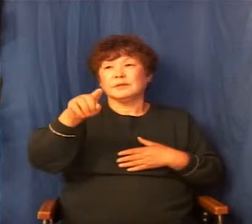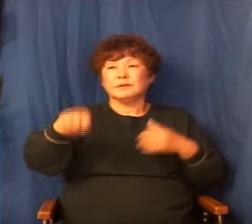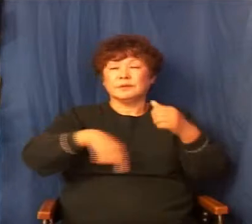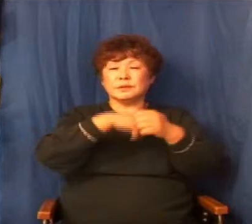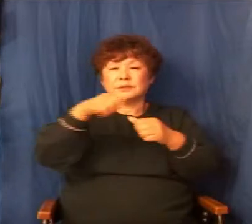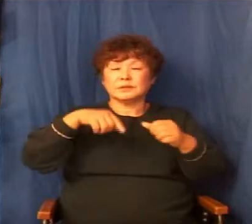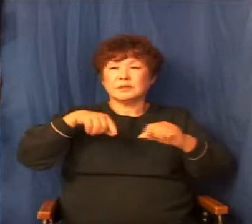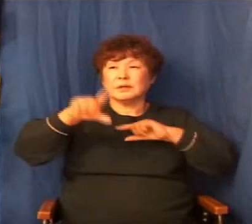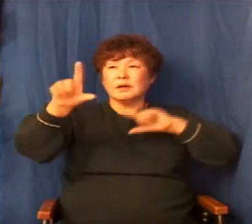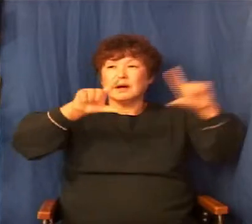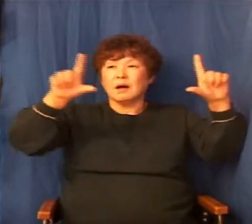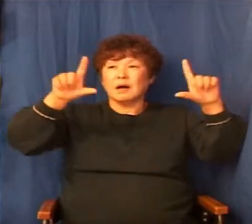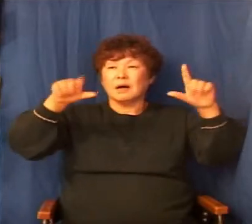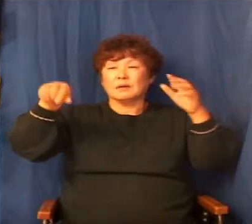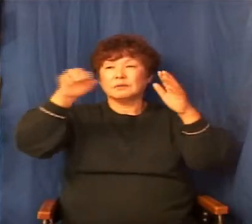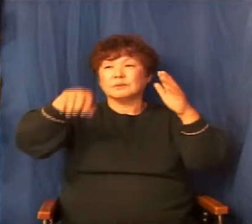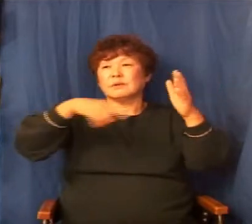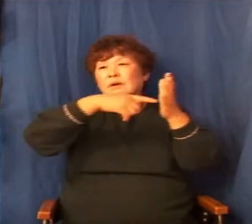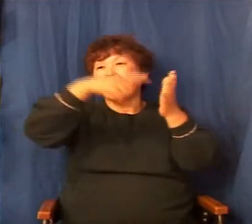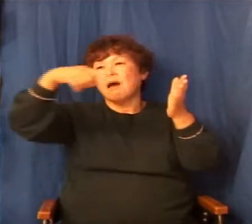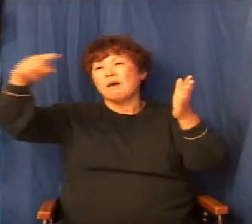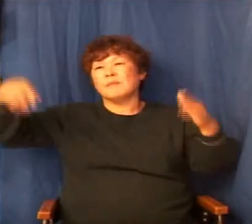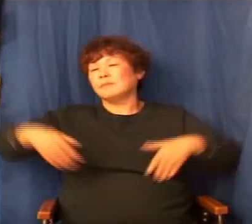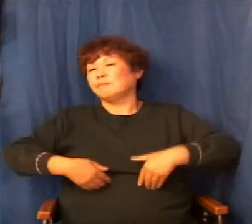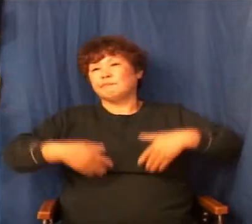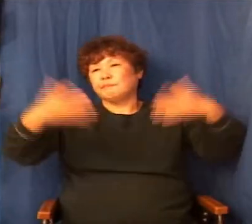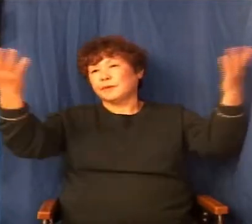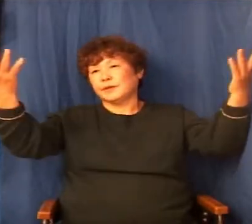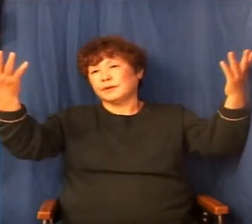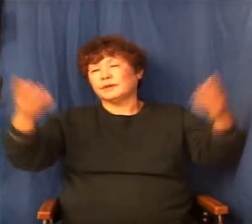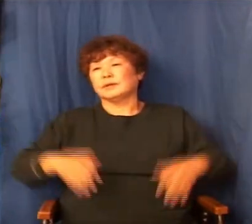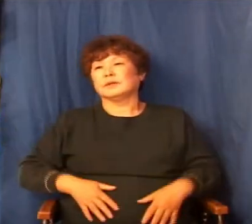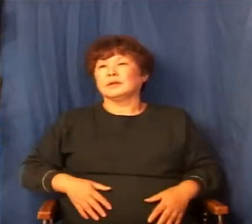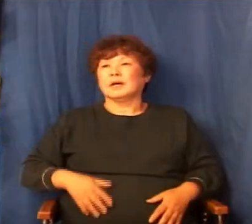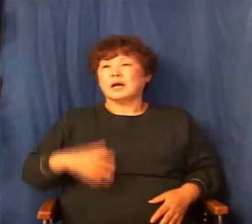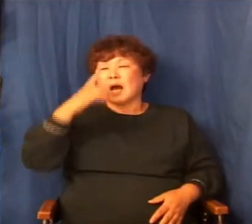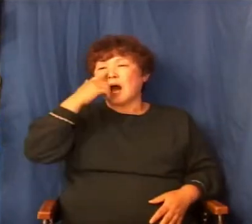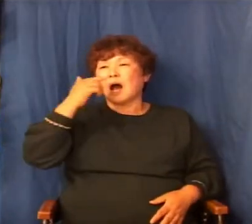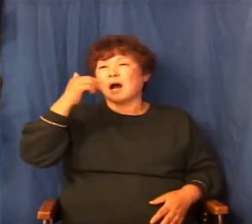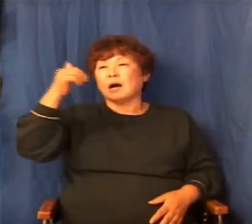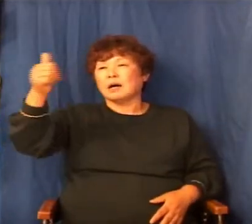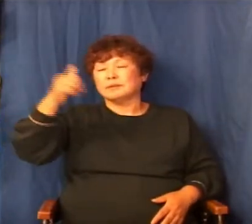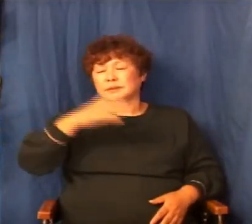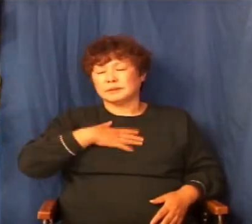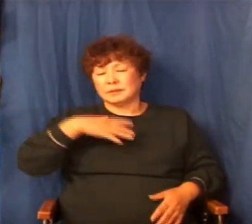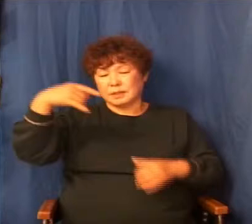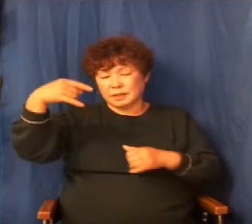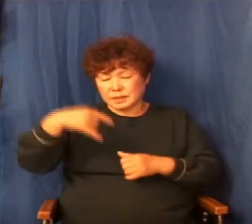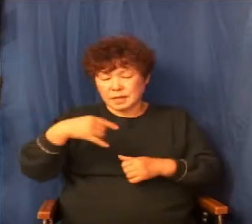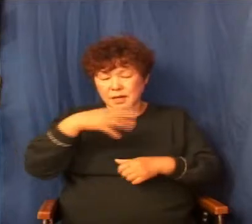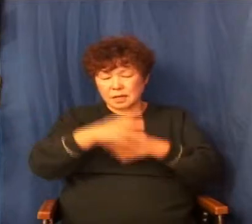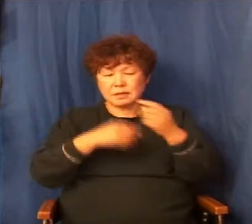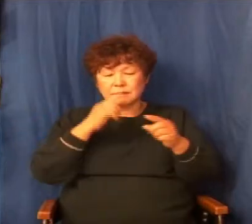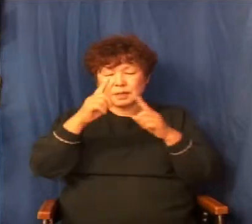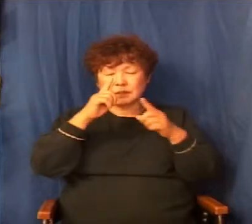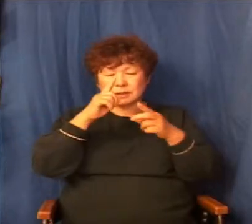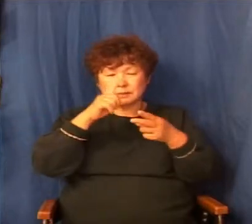가운데 헤맬 일이 없을 줄로 믿습니다 아버지 나에게 하나님의 말씀에 대한 지혜와